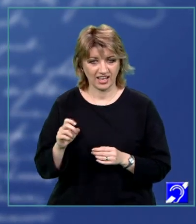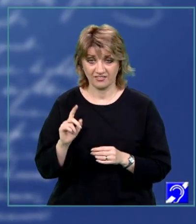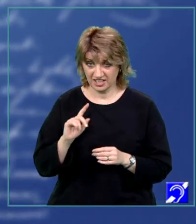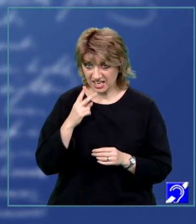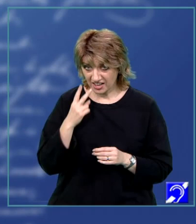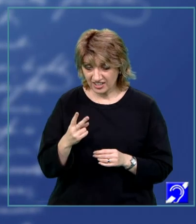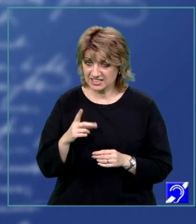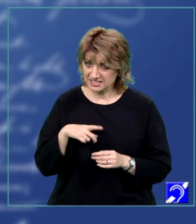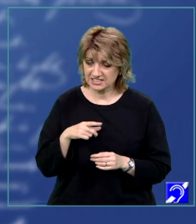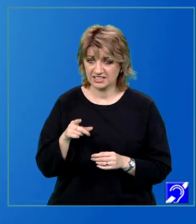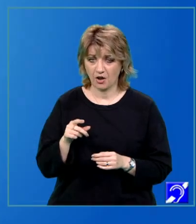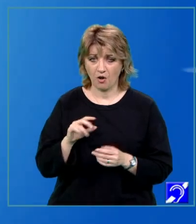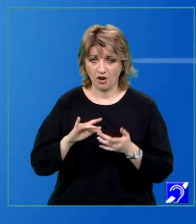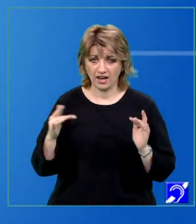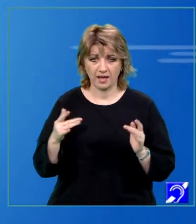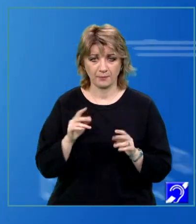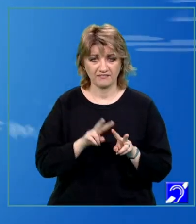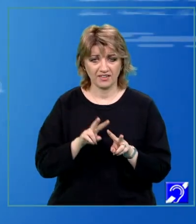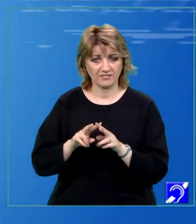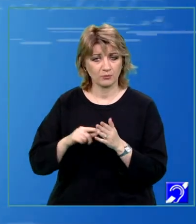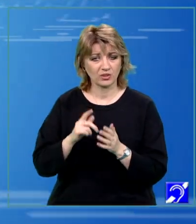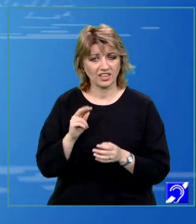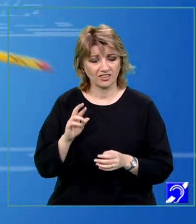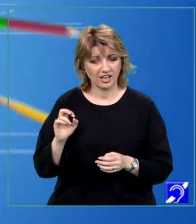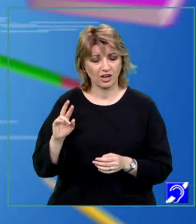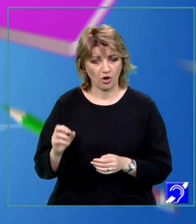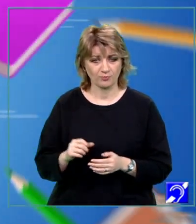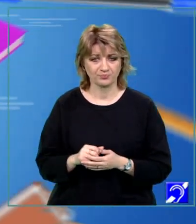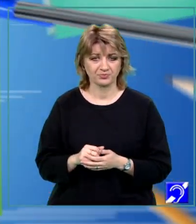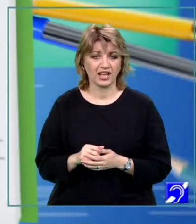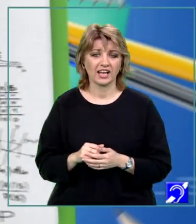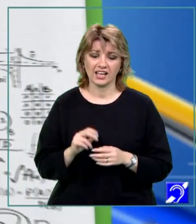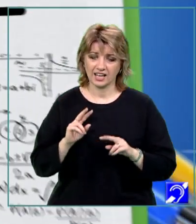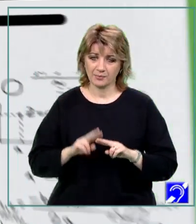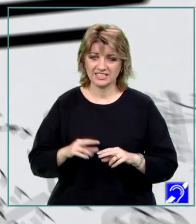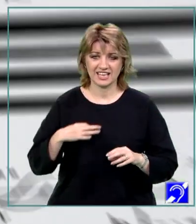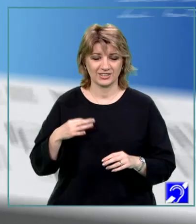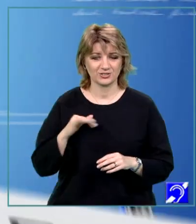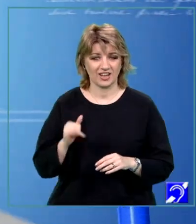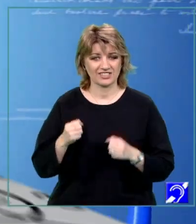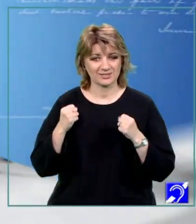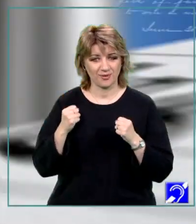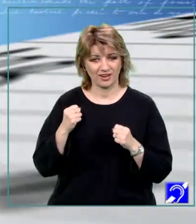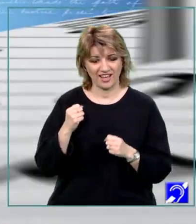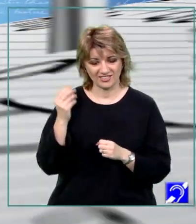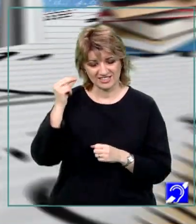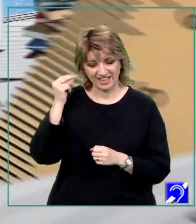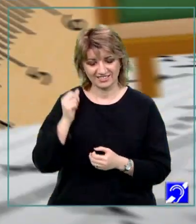acestea sunt disponibile online pe site-urile tvr.ro și pe TVR+. Rămâneți sănătoși și să aveți spor la studiat!